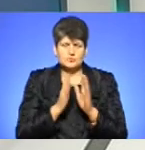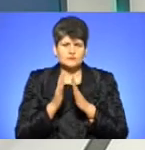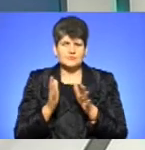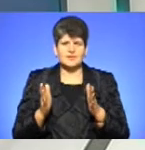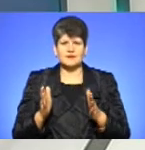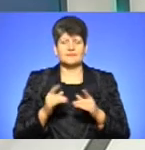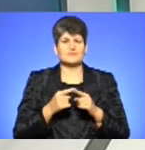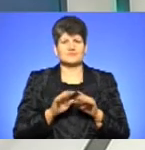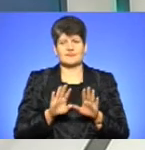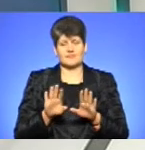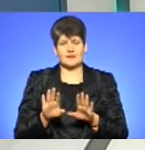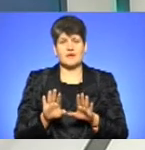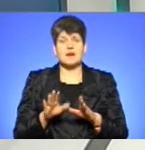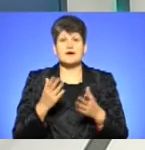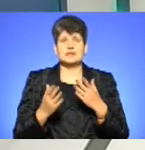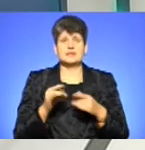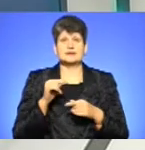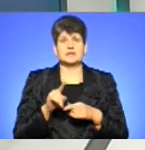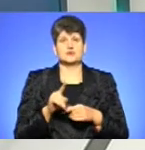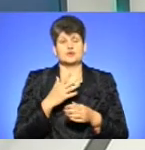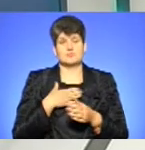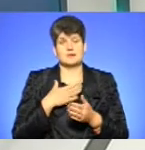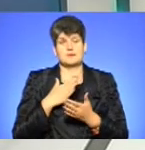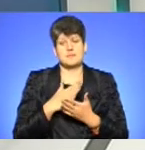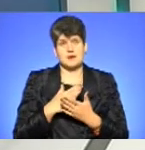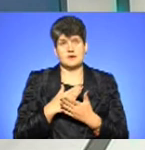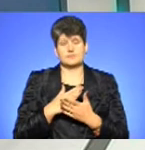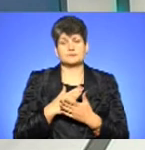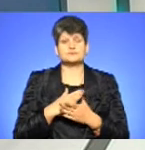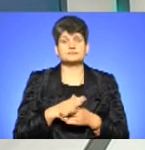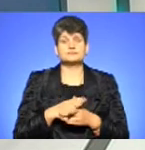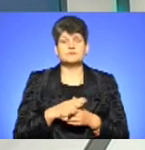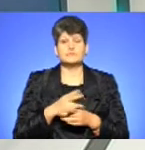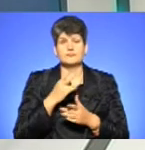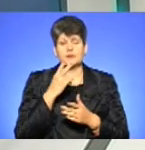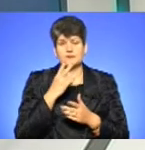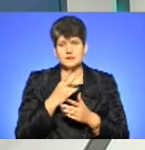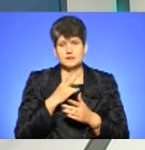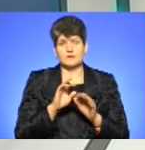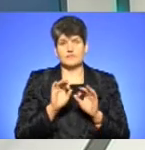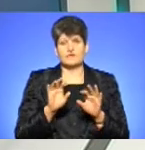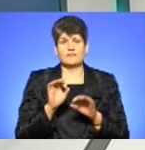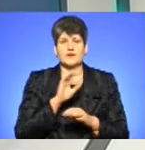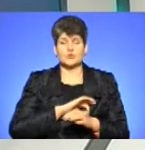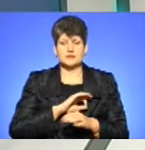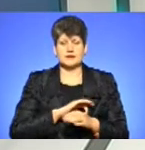якимось чином це все. Але це, що ми маємо, тобто, публічне використання, власне, так як називається